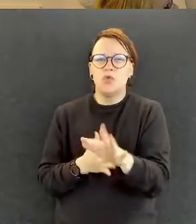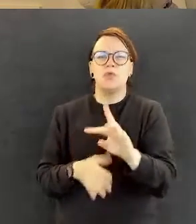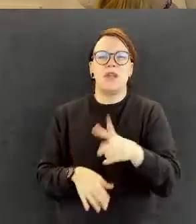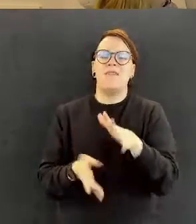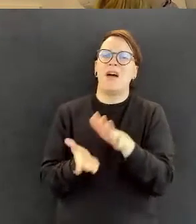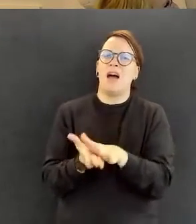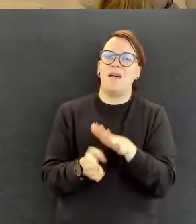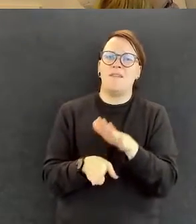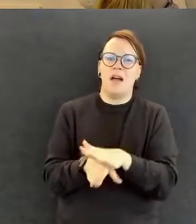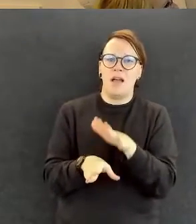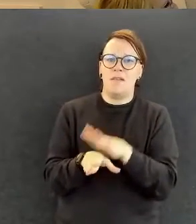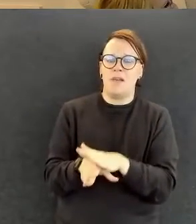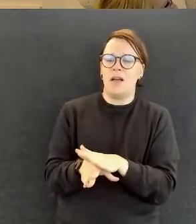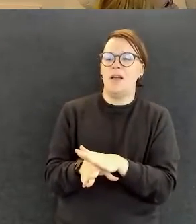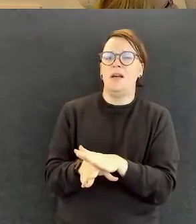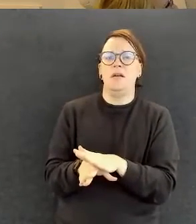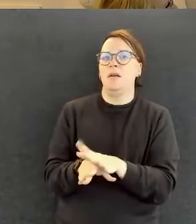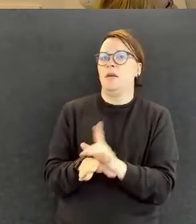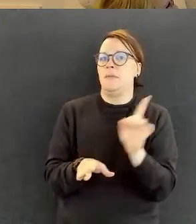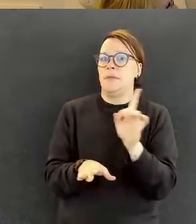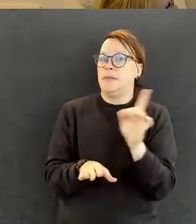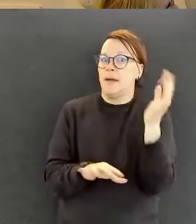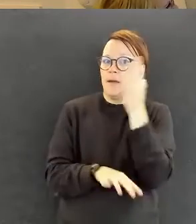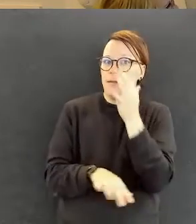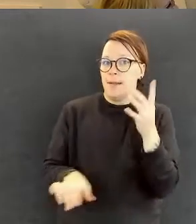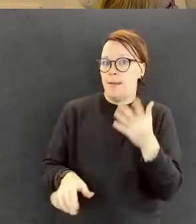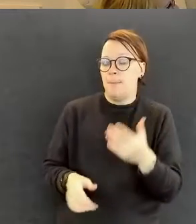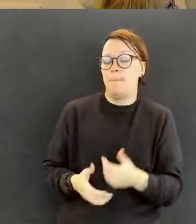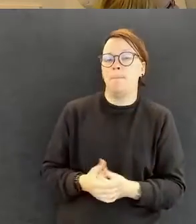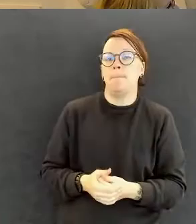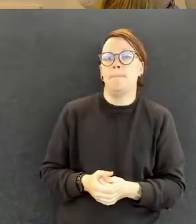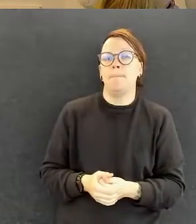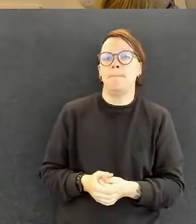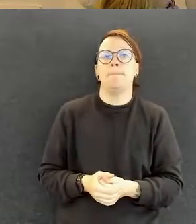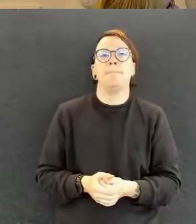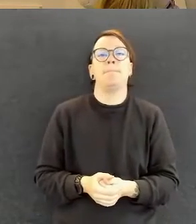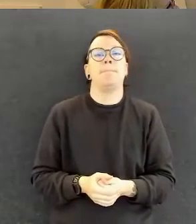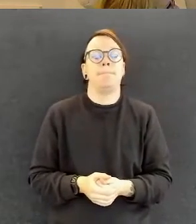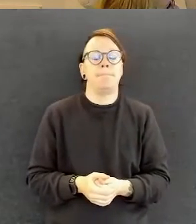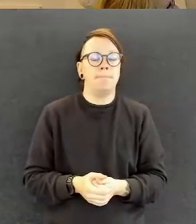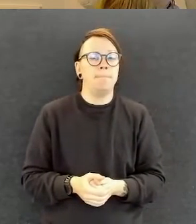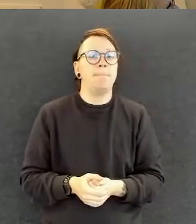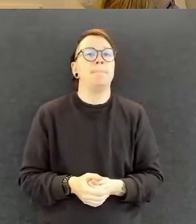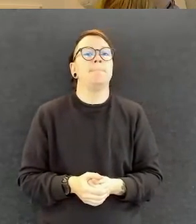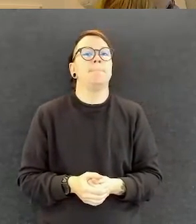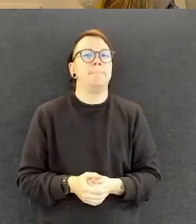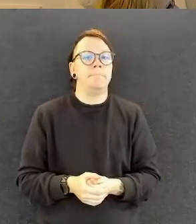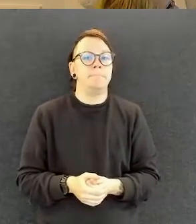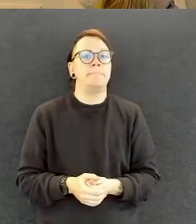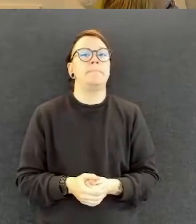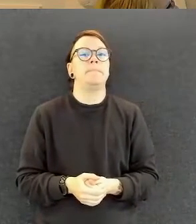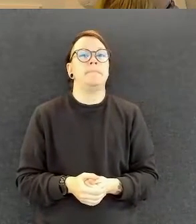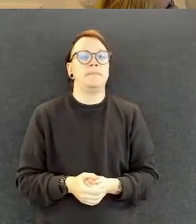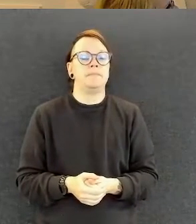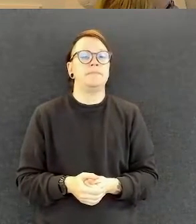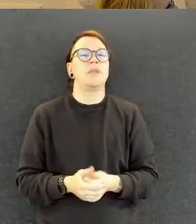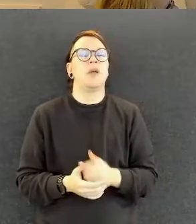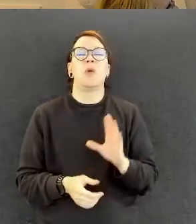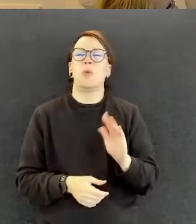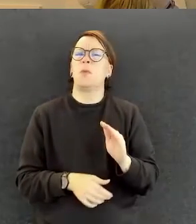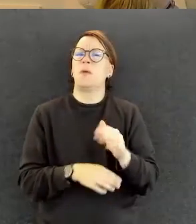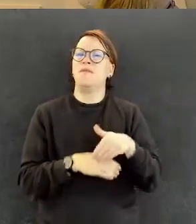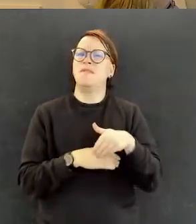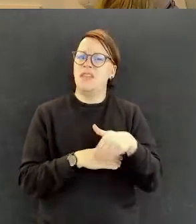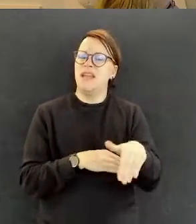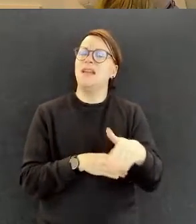näin, niin millaisia ajatuksia tämä herättää? Jonkin verran sitä mielestäni vielä on, mutta